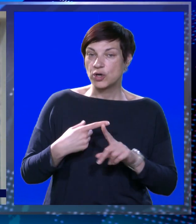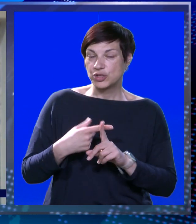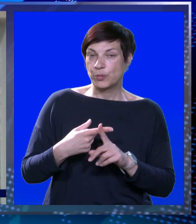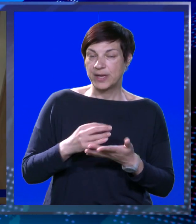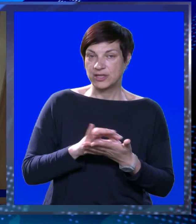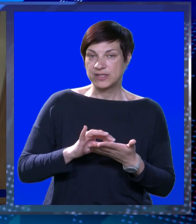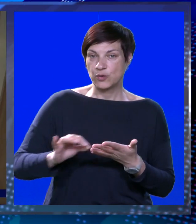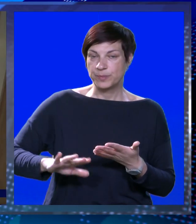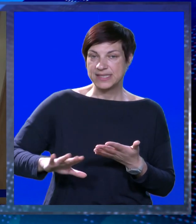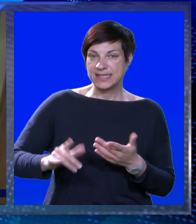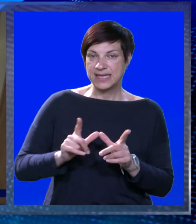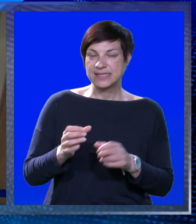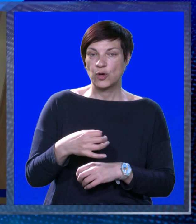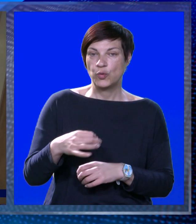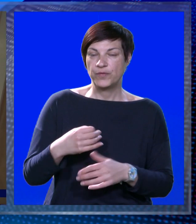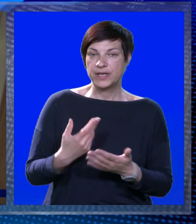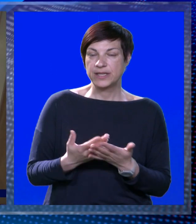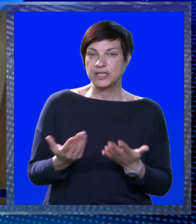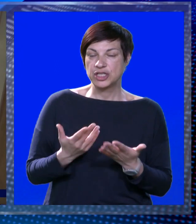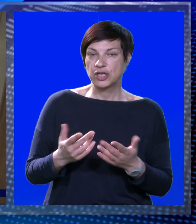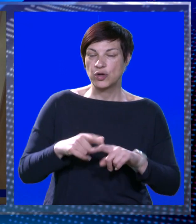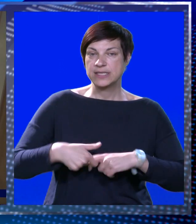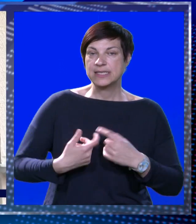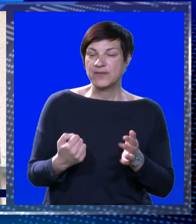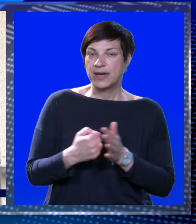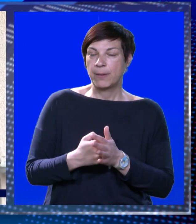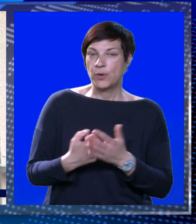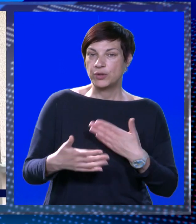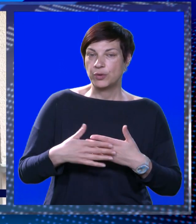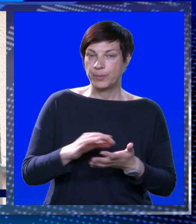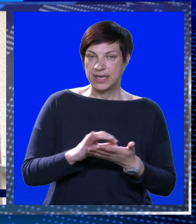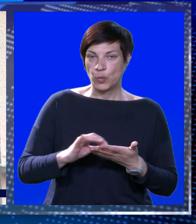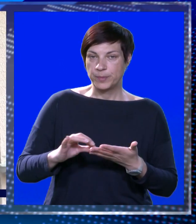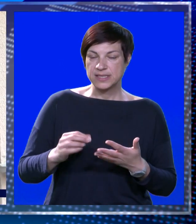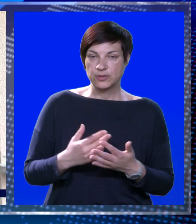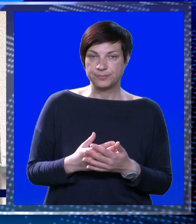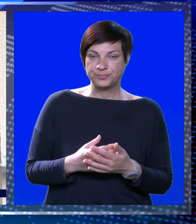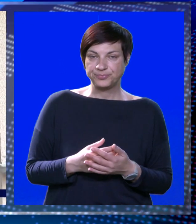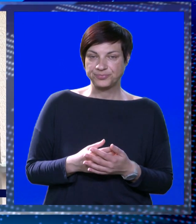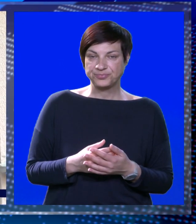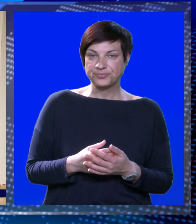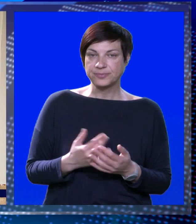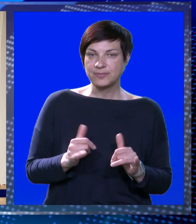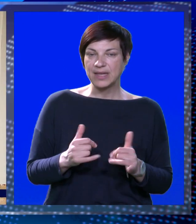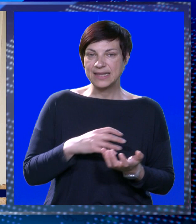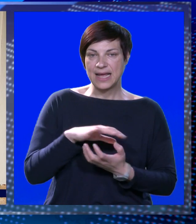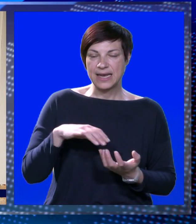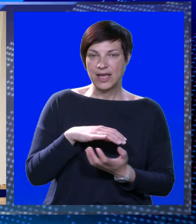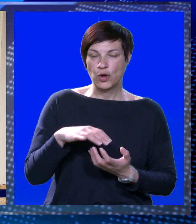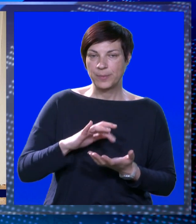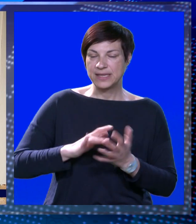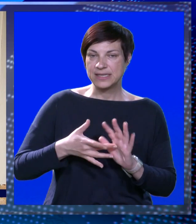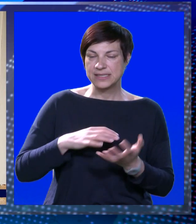koje su prednosti upisa djece u Vrtić, kao i koje se stvari boduju pri upisu u Vrtić. Da li je to